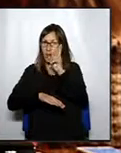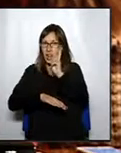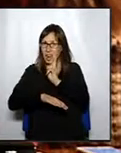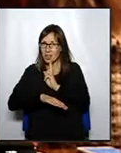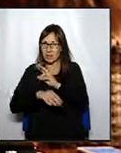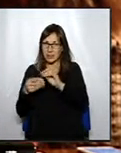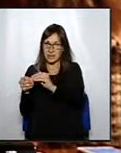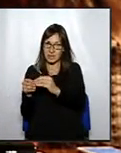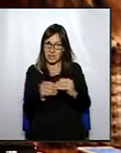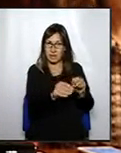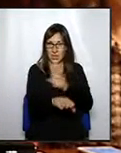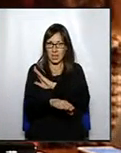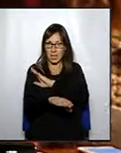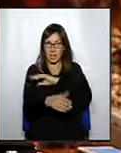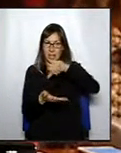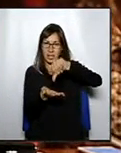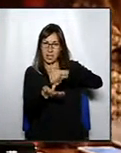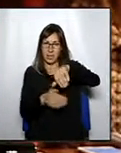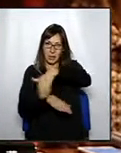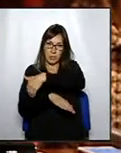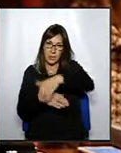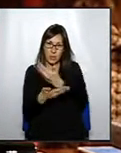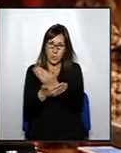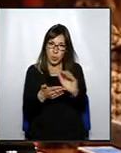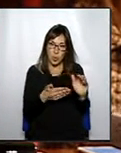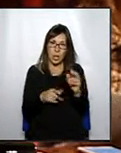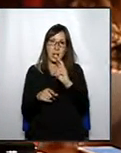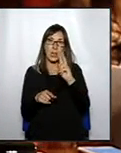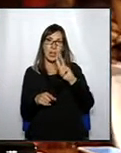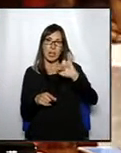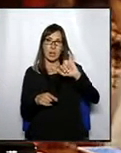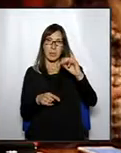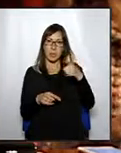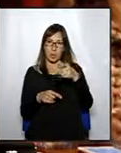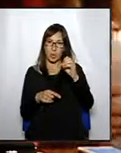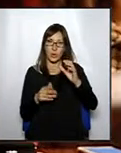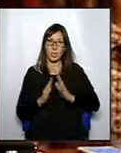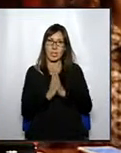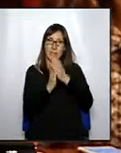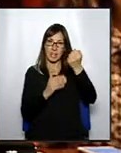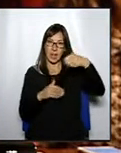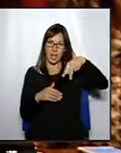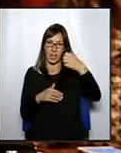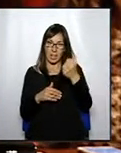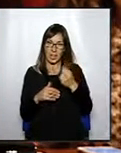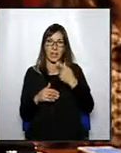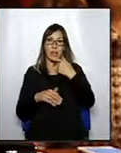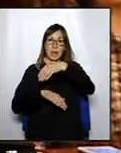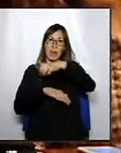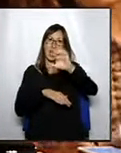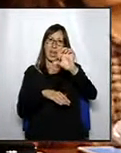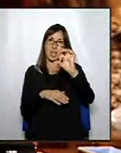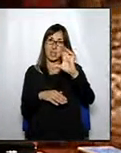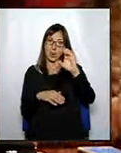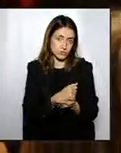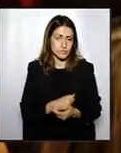carrers de la ciutat, carrers adjacents a la plaça Osona, carrer Botànic Micó, Rafael de Casanova, Sant Anna, Passatge Dolors, Trams del Camí de l'Escorial i Trams del